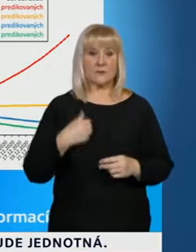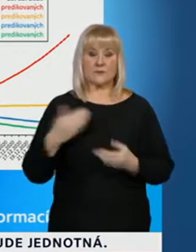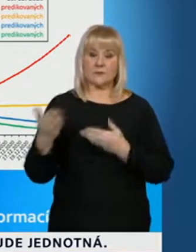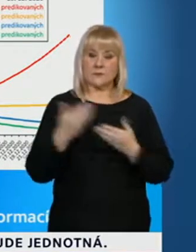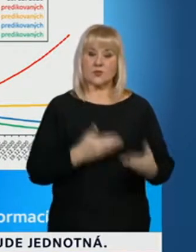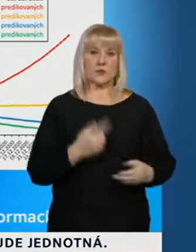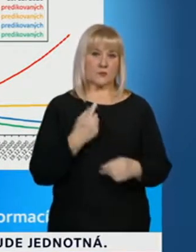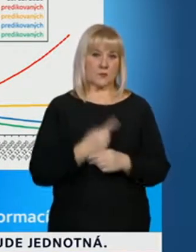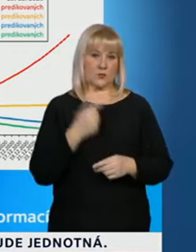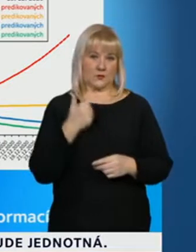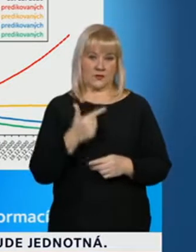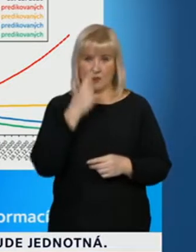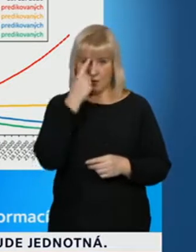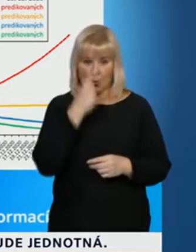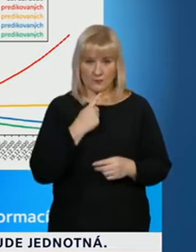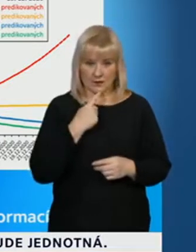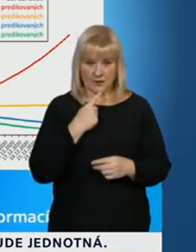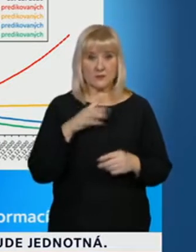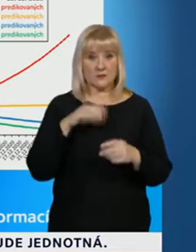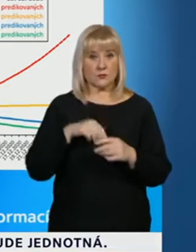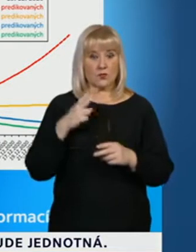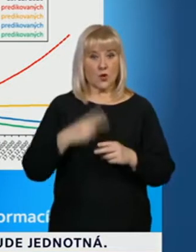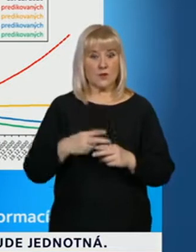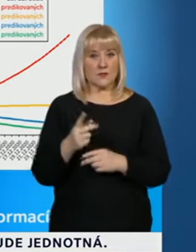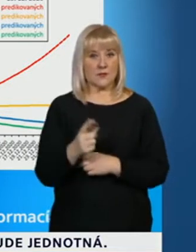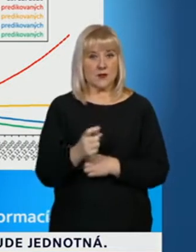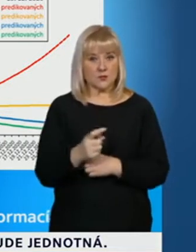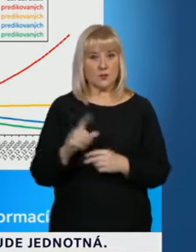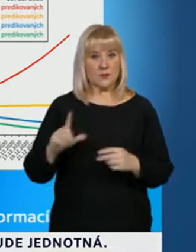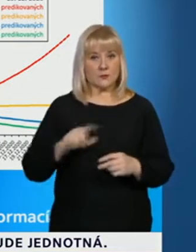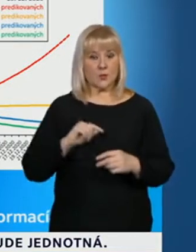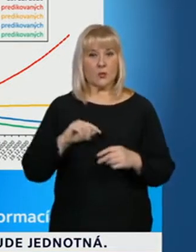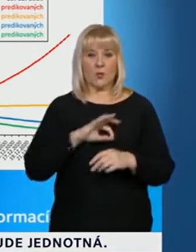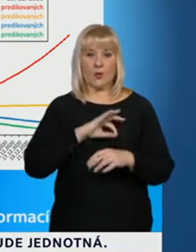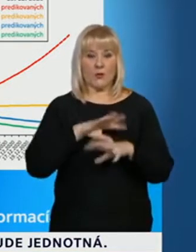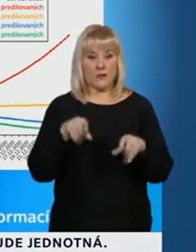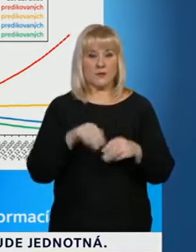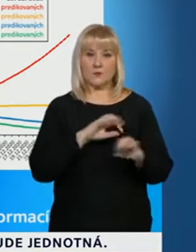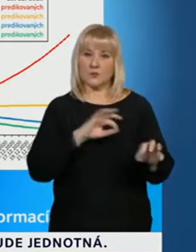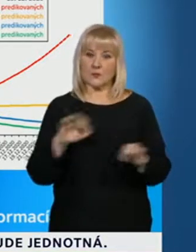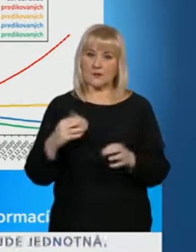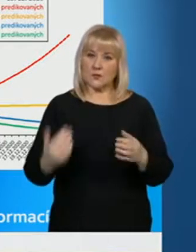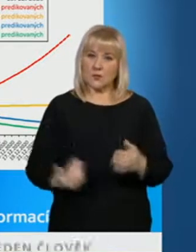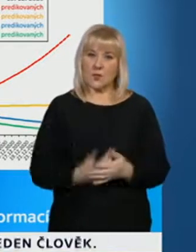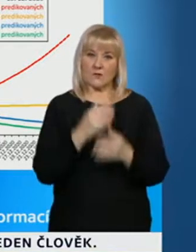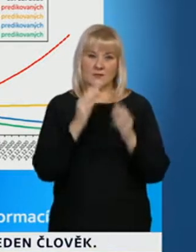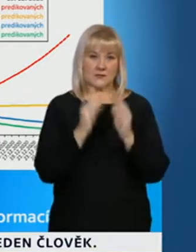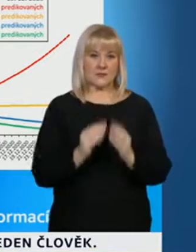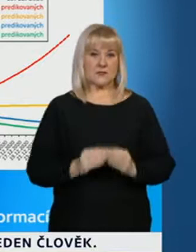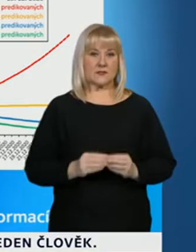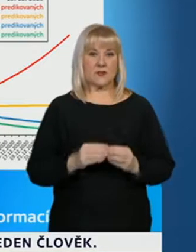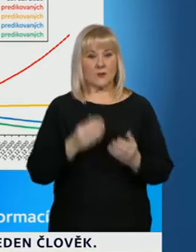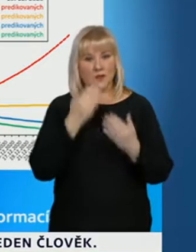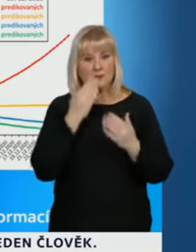obrázky, kde jsme na konci listopadu s kolegy připravili nové scénáře vývoje až do konce roku. A ty